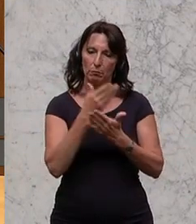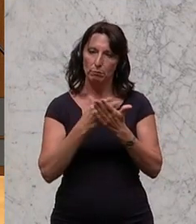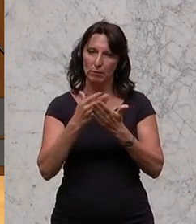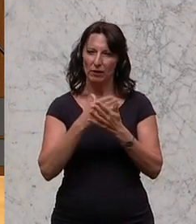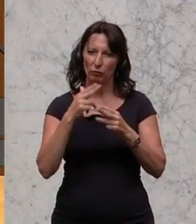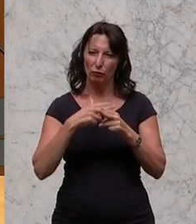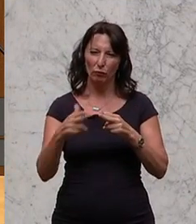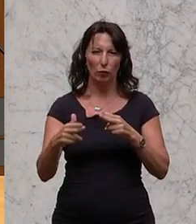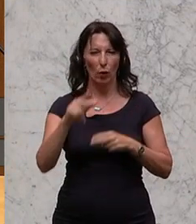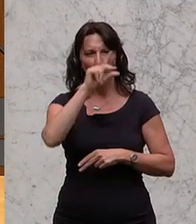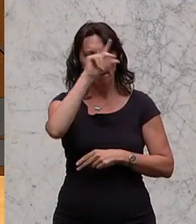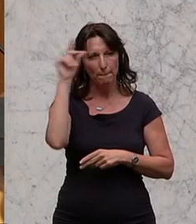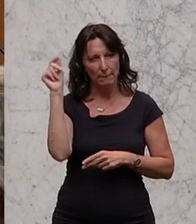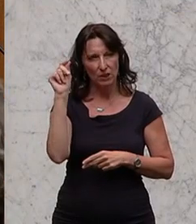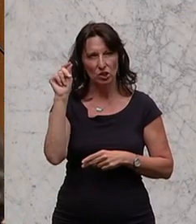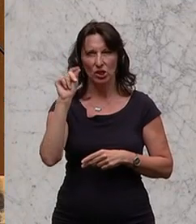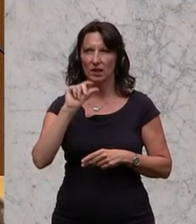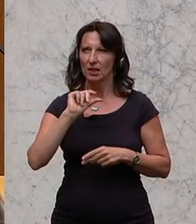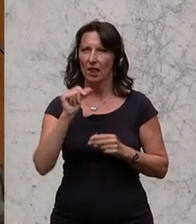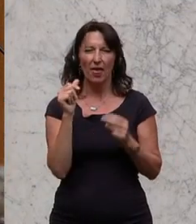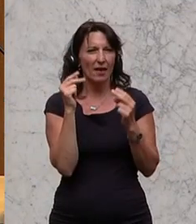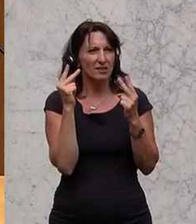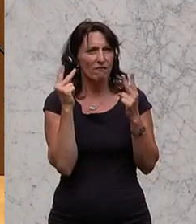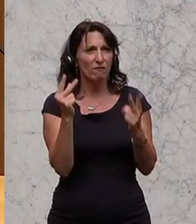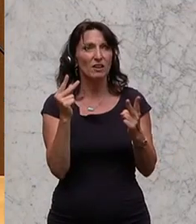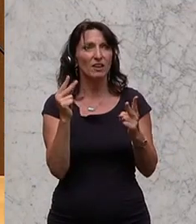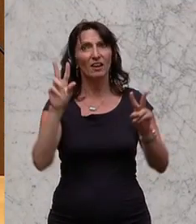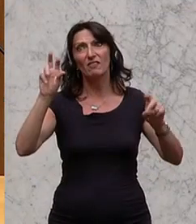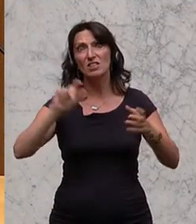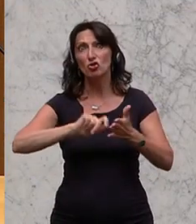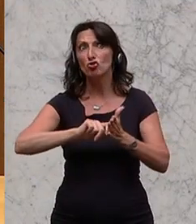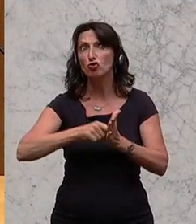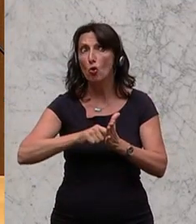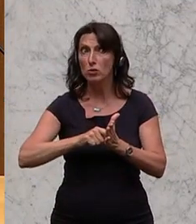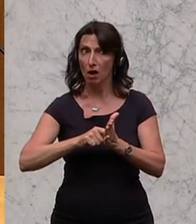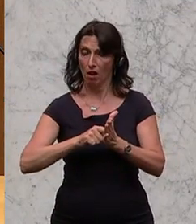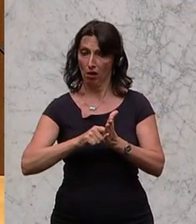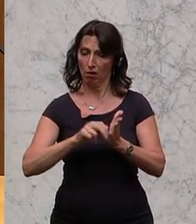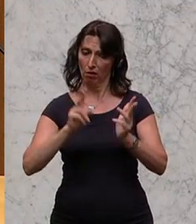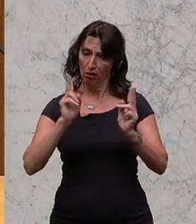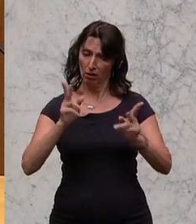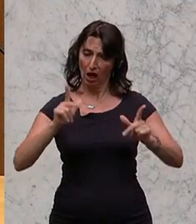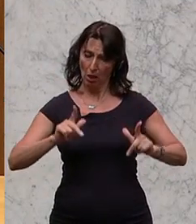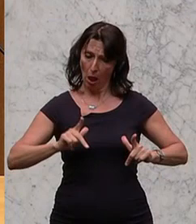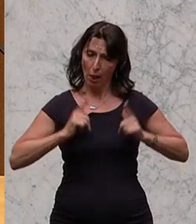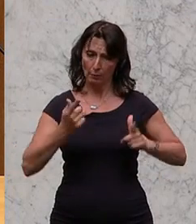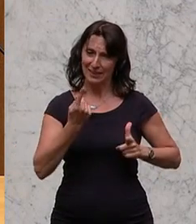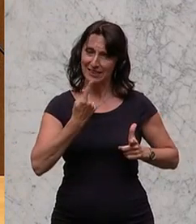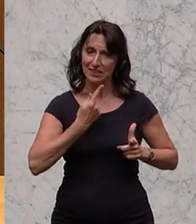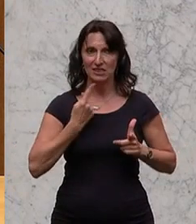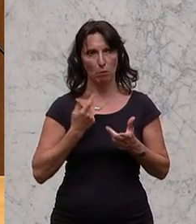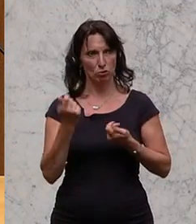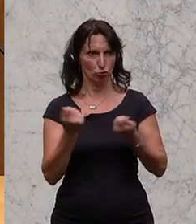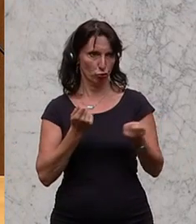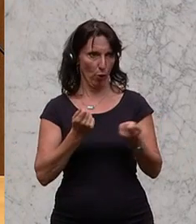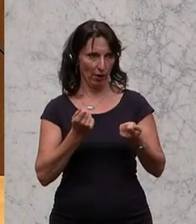Also für den aufrechten Gang, für die Entschlossenheit, das Leben selbst in die Hand zu nehmen, ist